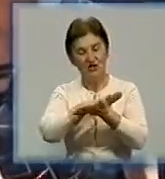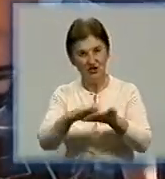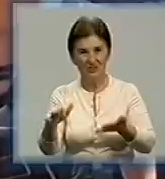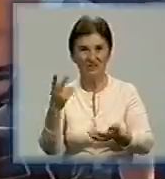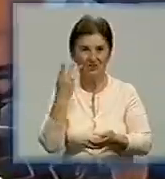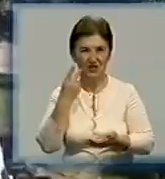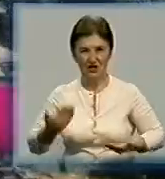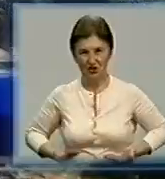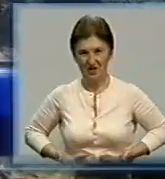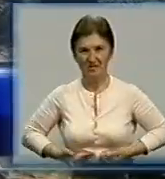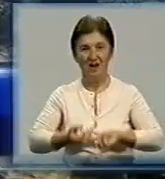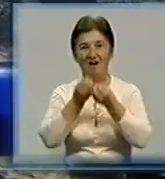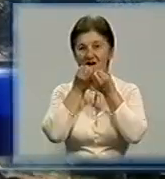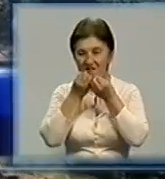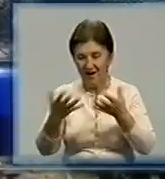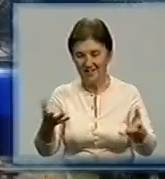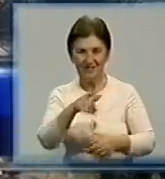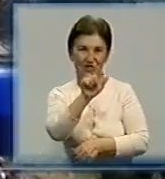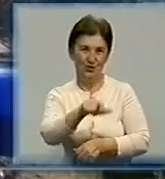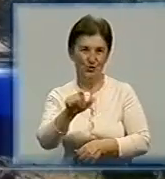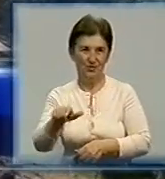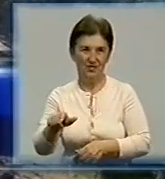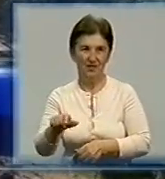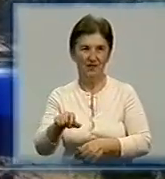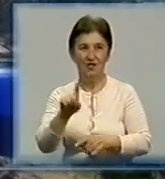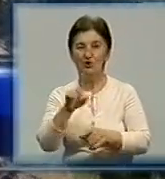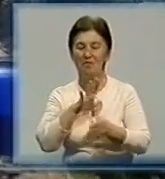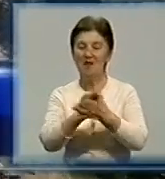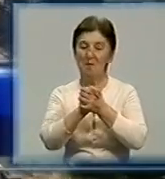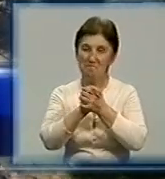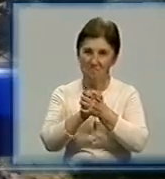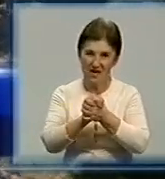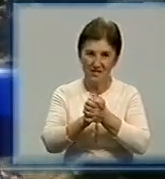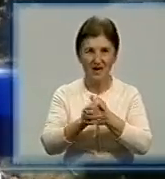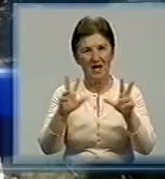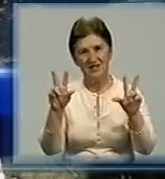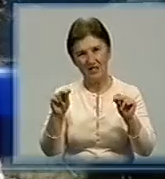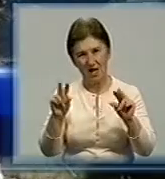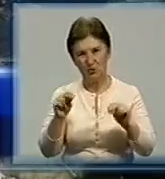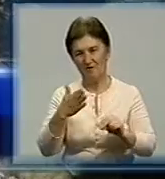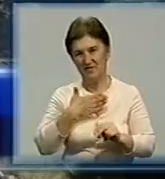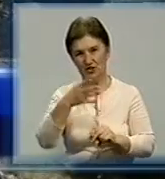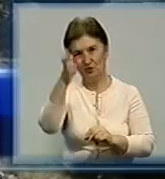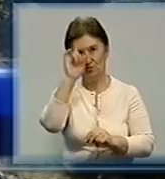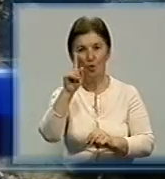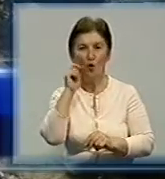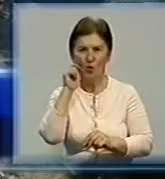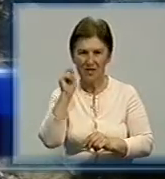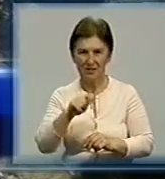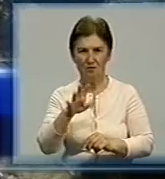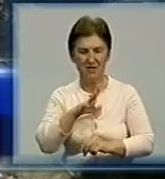жили гарні люди. Головне бажання сьогодні – щоб був мир і злагода в нашій державі, щоб Україна була